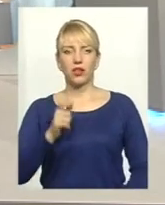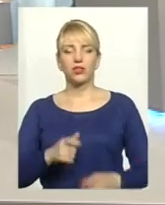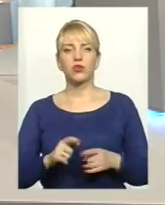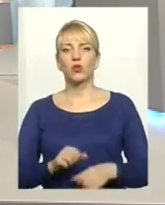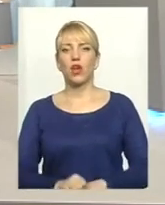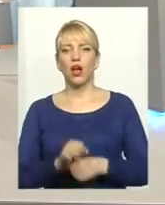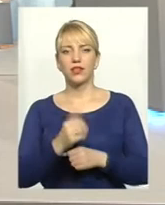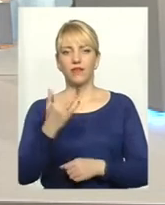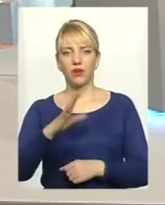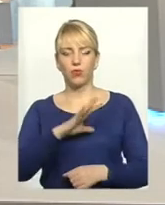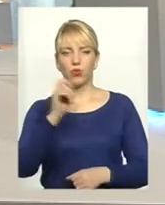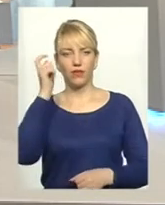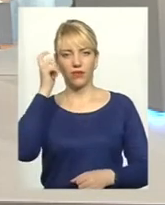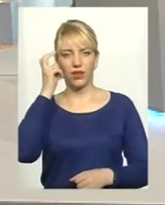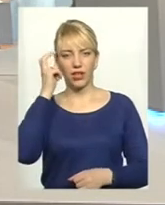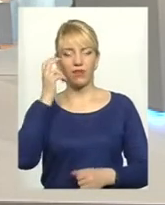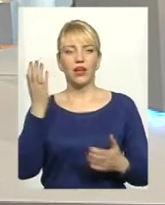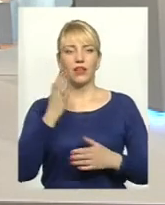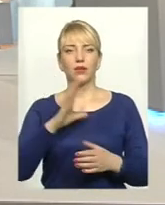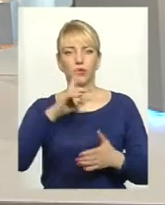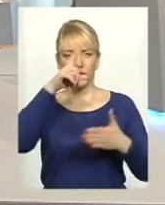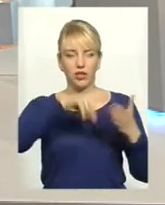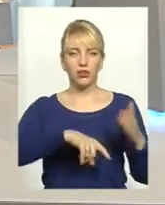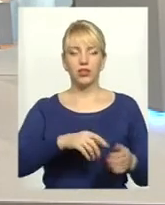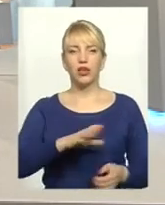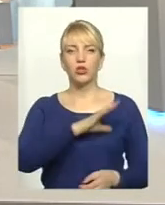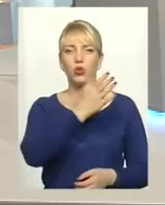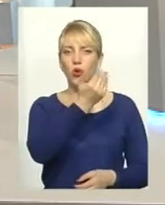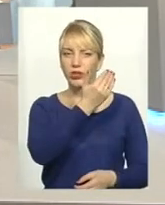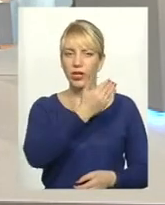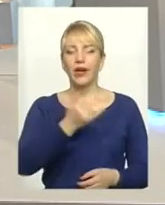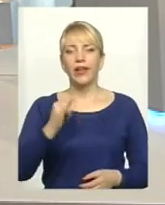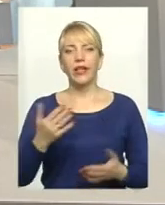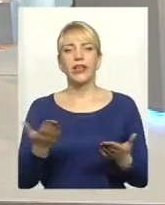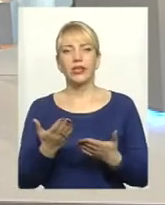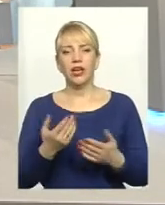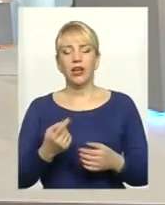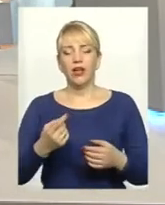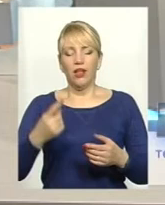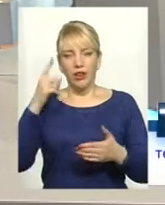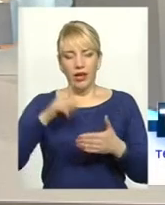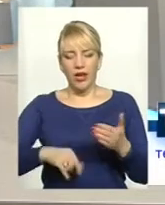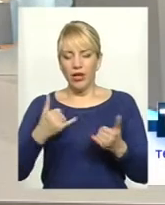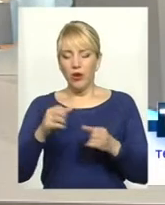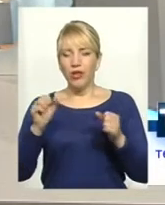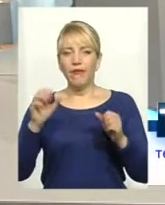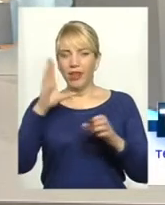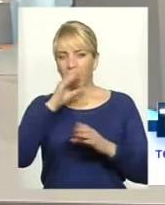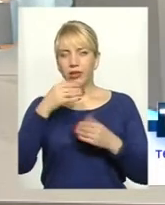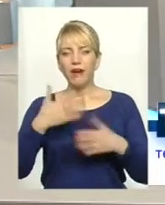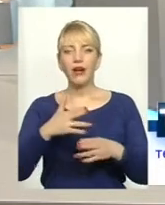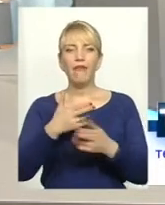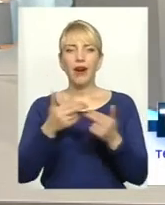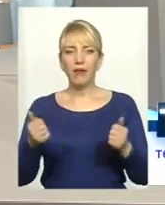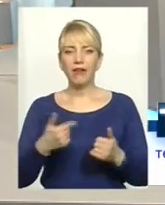ви були в Києві. От які були надії тоді і чи хоча б якимось із тих надій на цей час вже вдалося виправдатись? Ну,